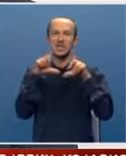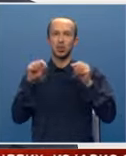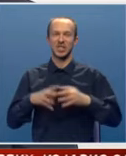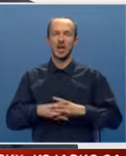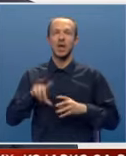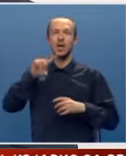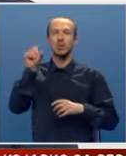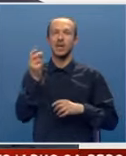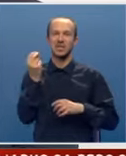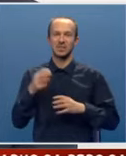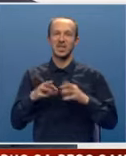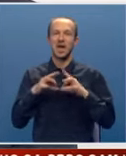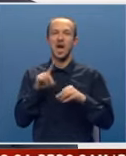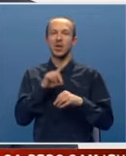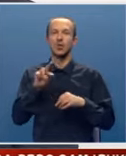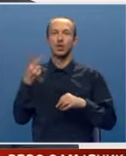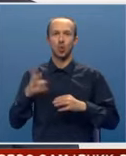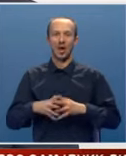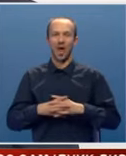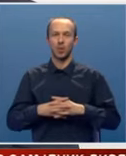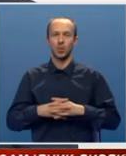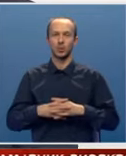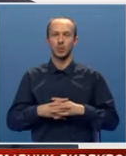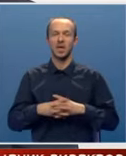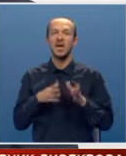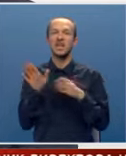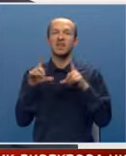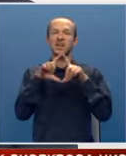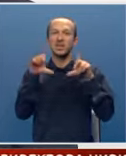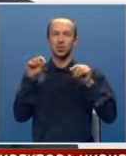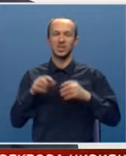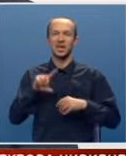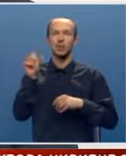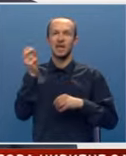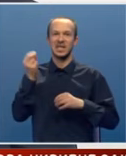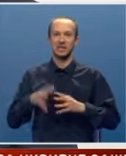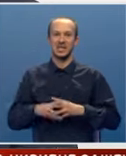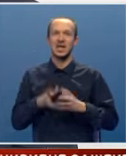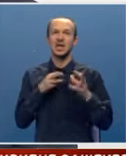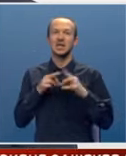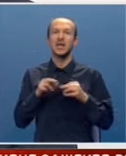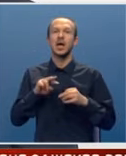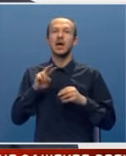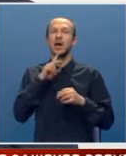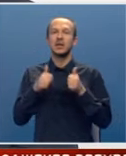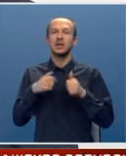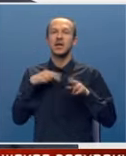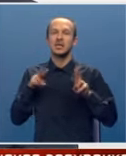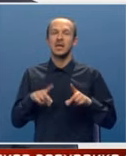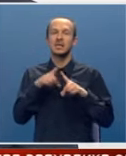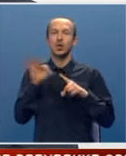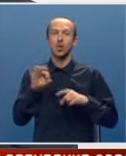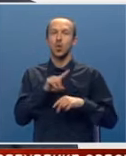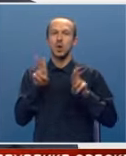Republike Srpske, a nikoga drugoga izvan institucija Republike Srpske. Za druge kandidate ja zaista to